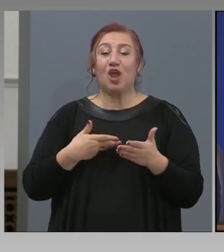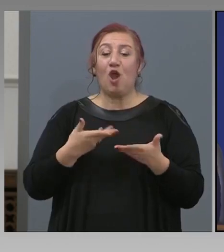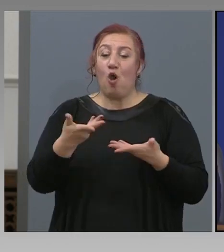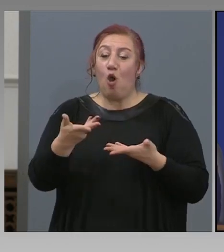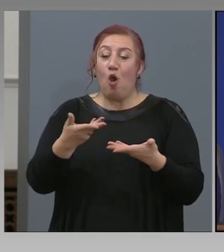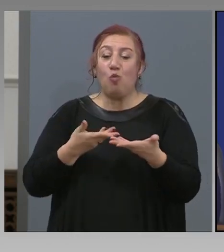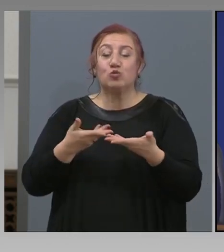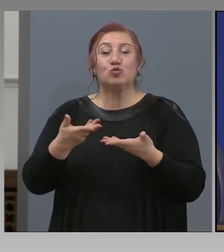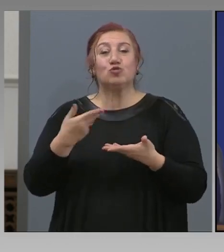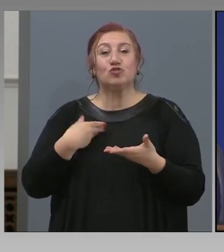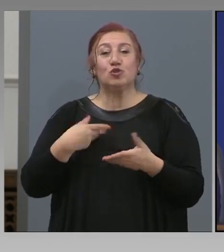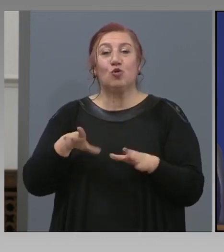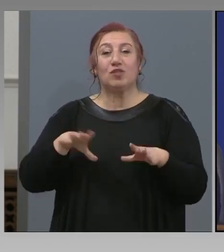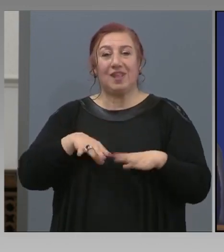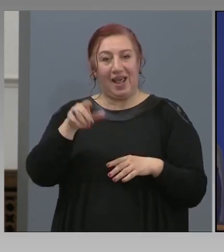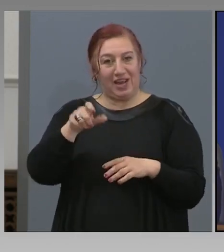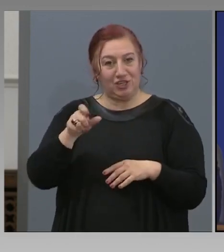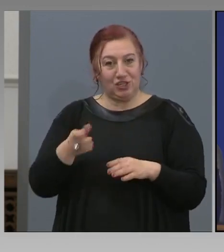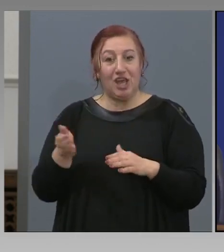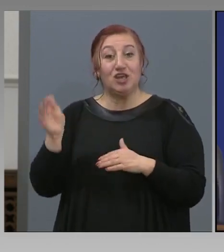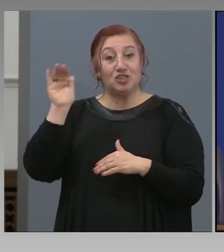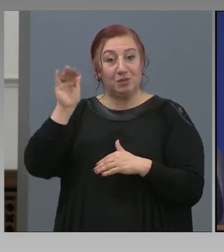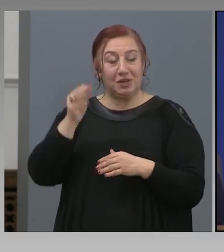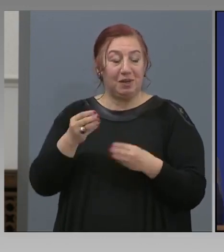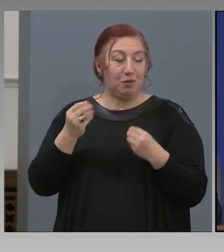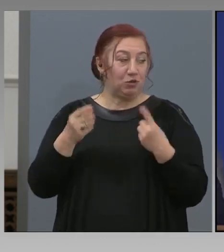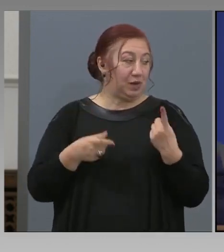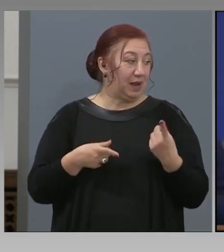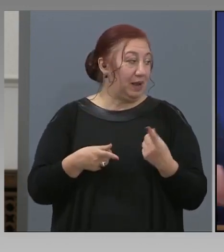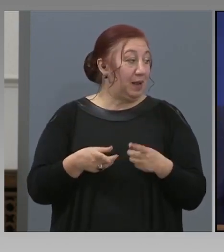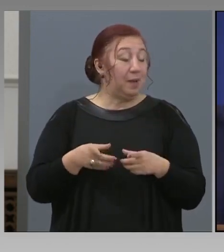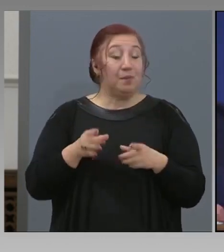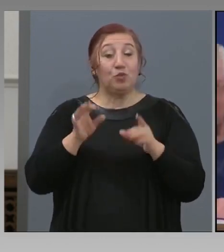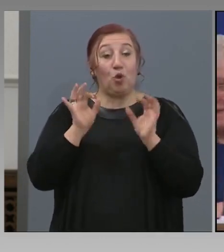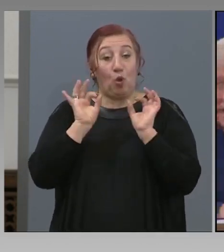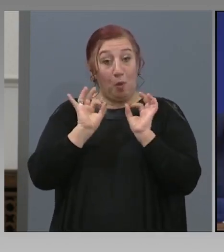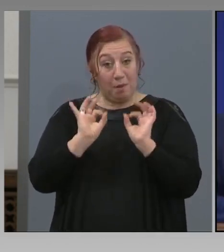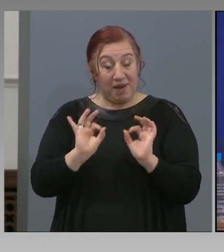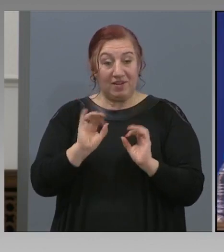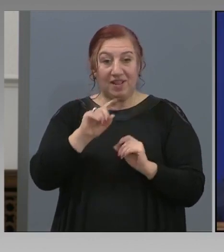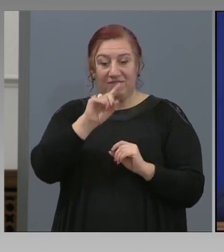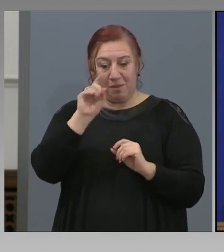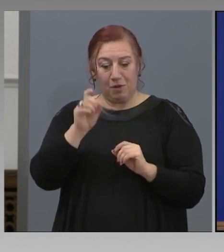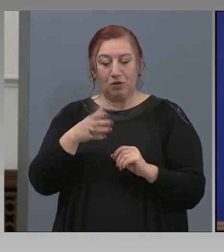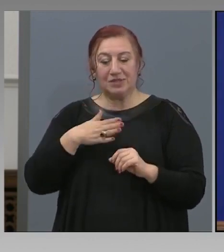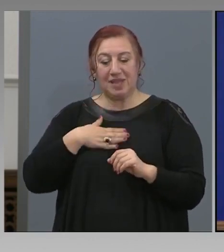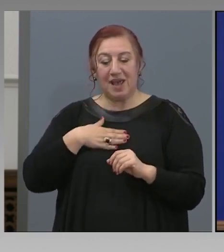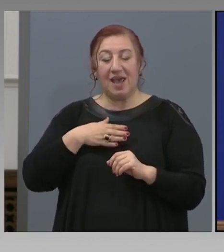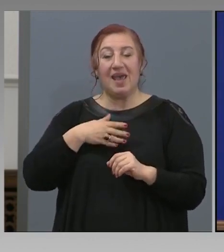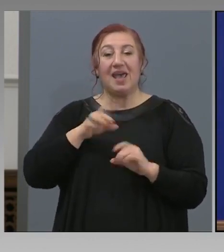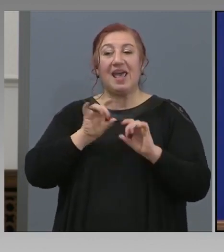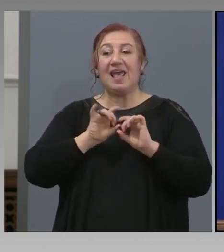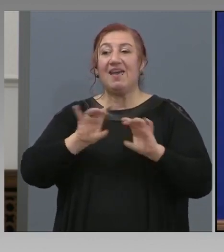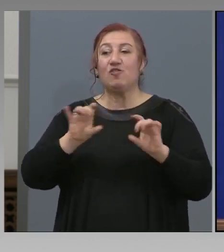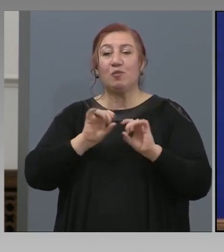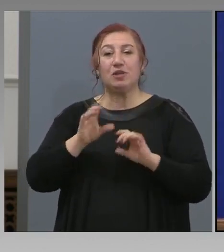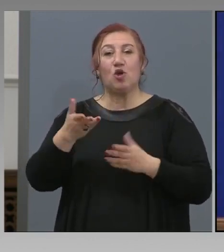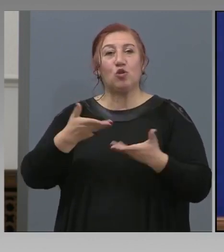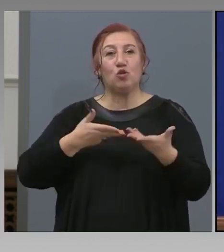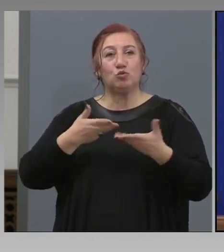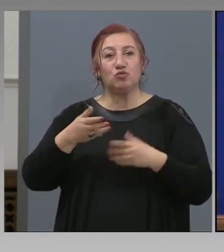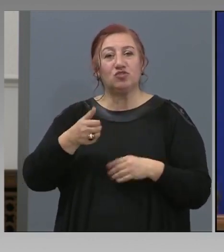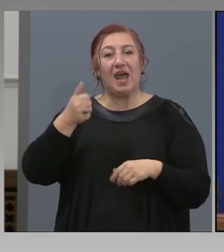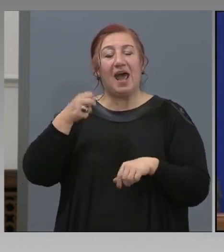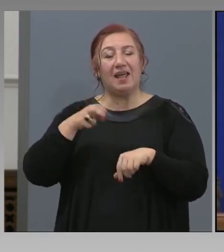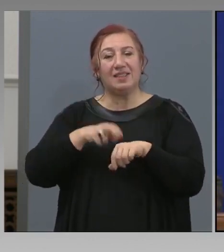тях, ще е много добре. Много правилен е Ви въпросът, тъй като информационно обслужване АД, като национален системен